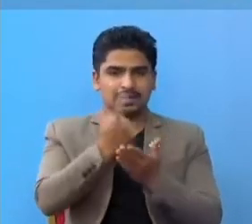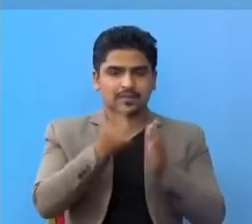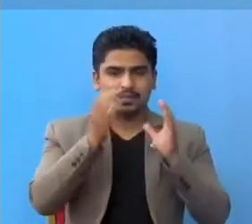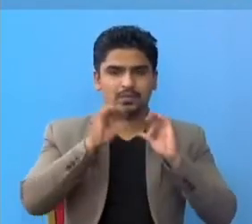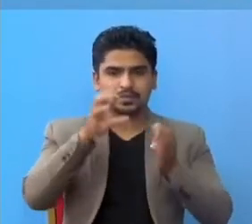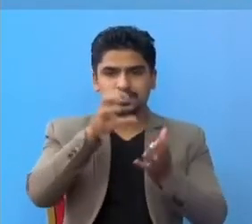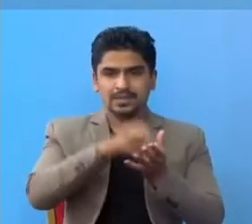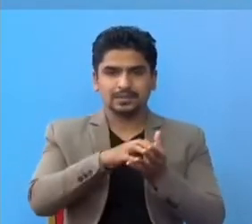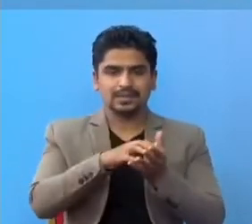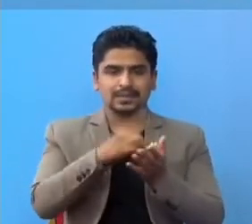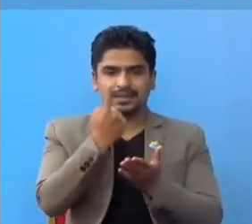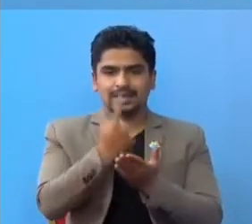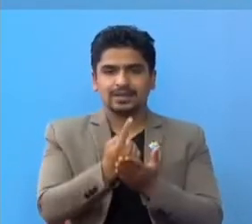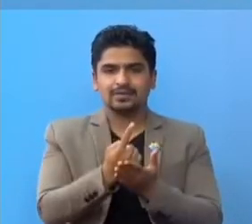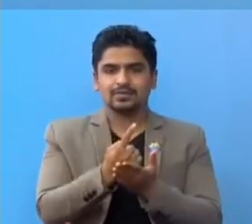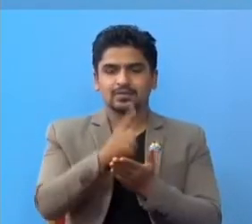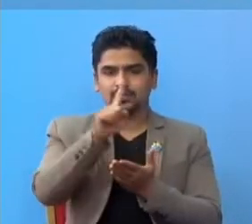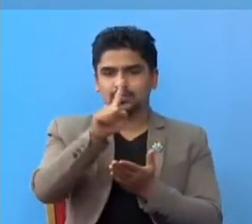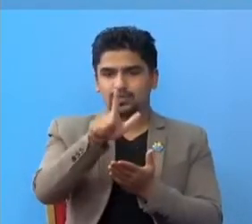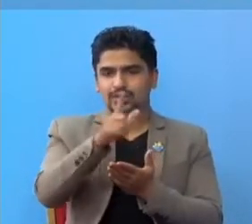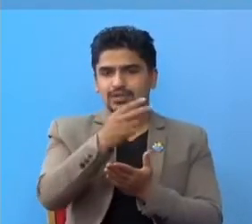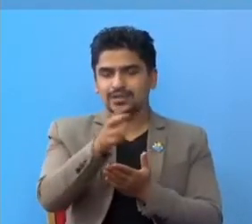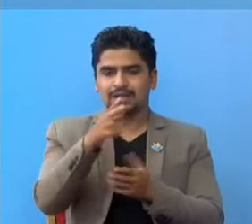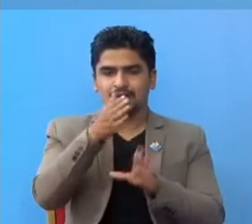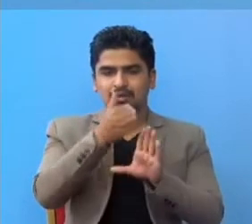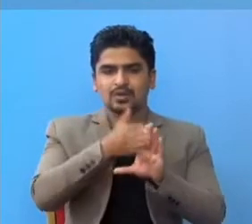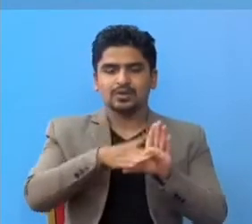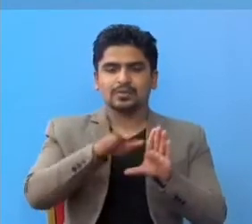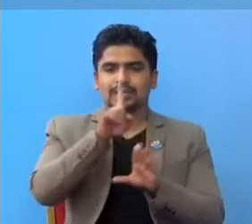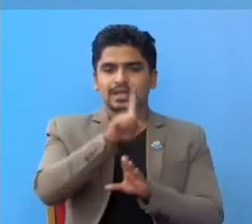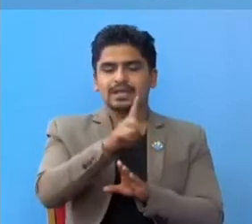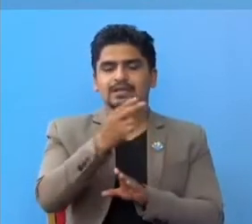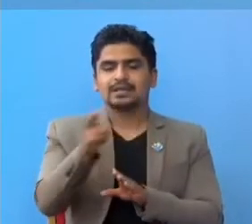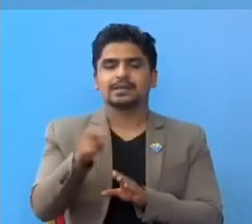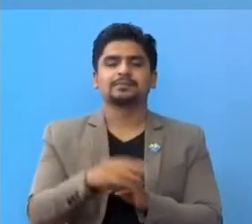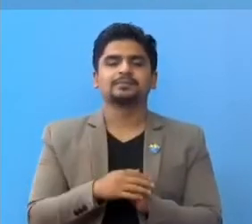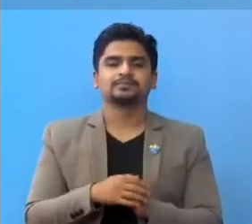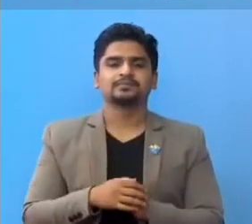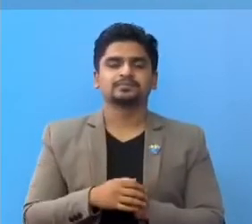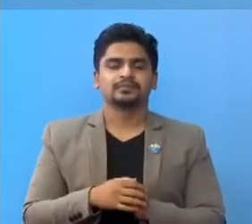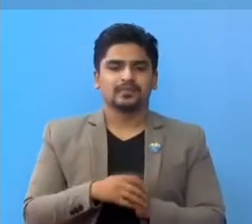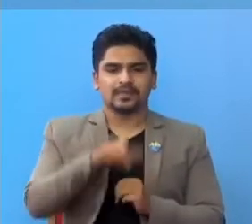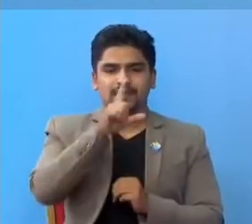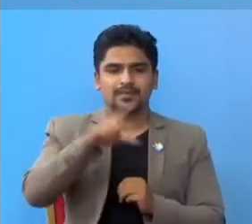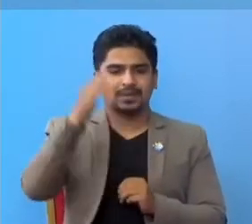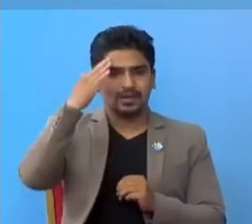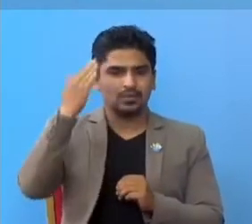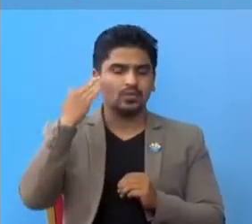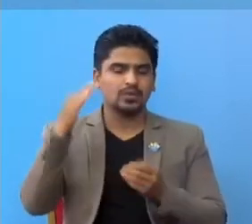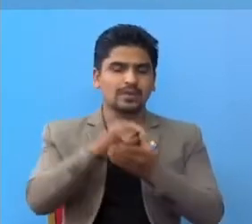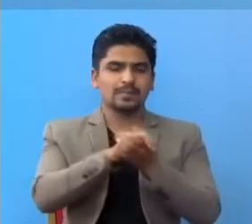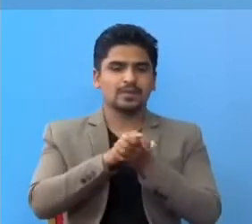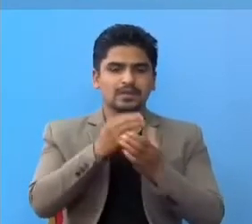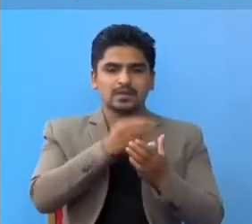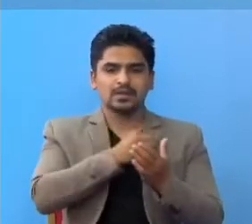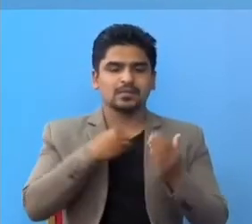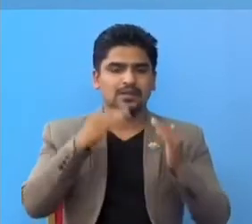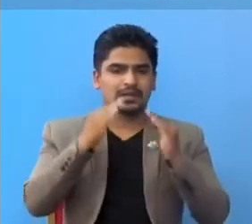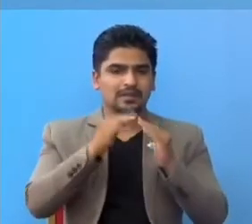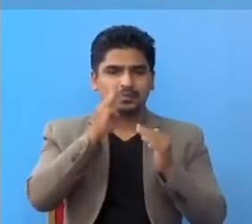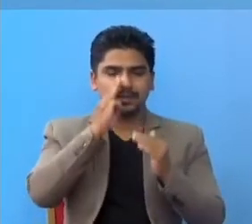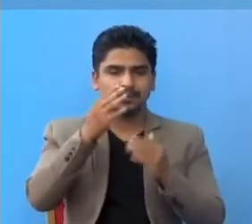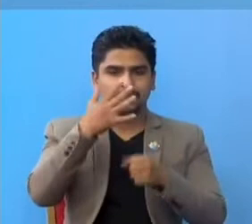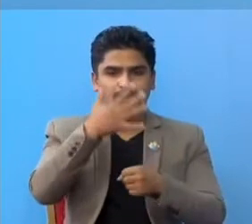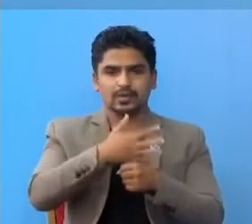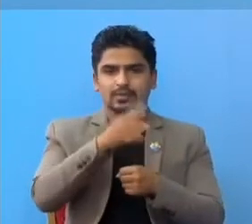प्रयोकसाला मा काफण्डु का 7 जना रो ललिदपुर का 1 जना, नेपाल कोरिया महित्री अस्पताल प्रयोकसा मां